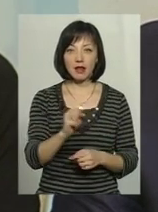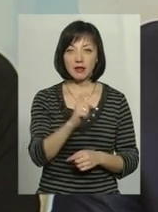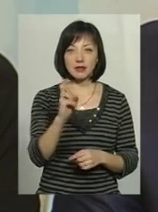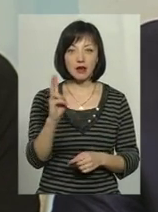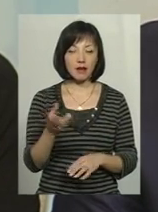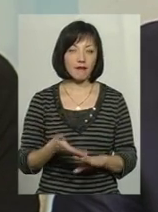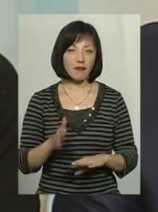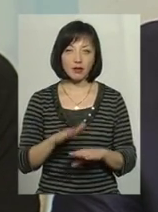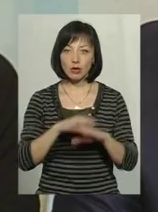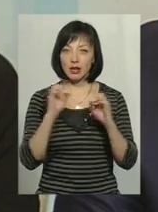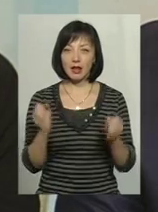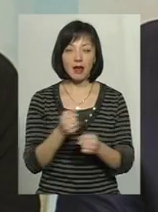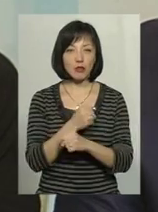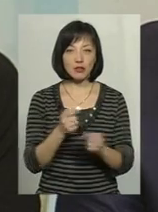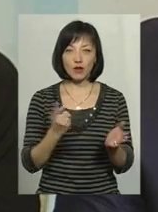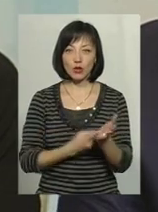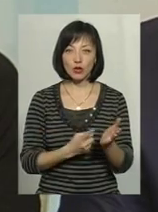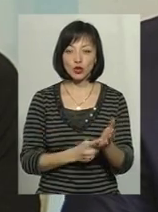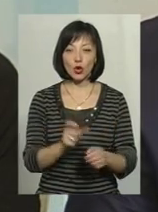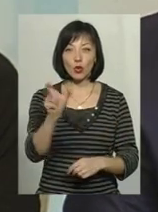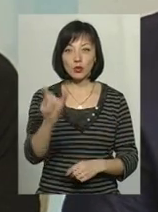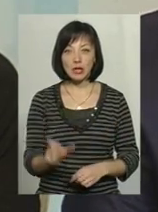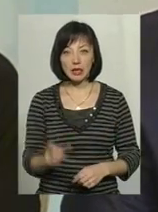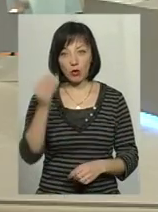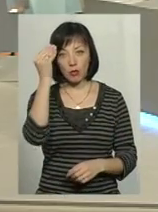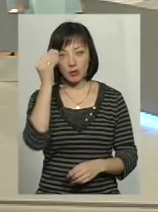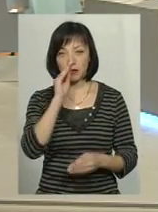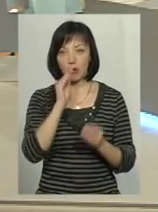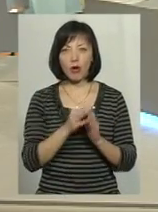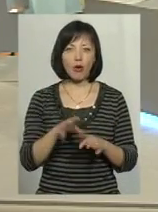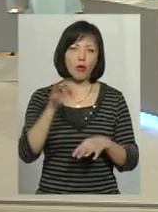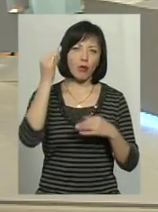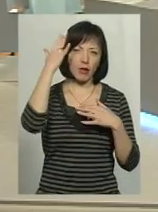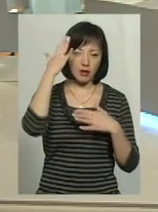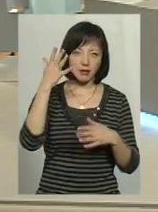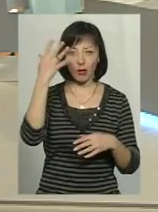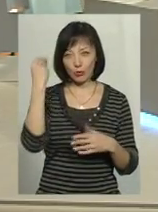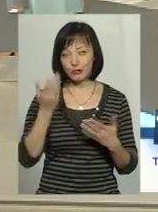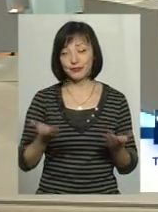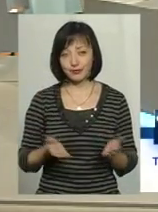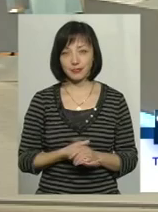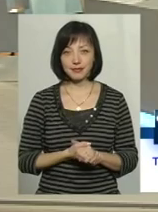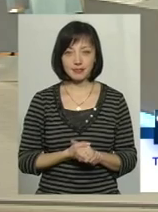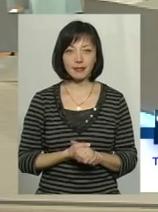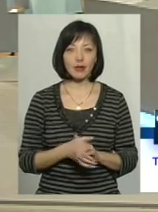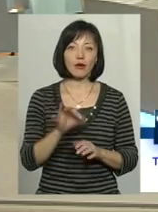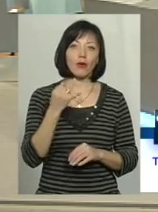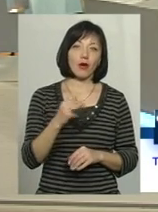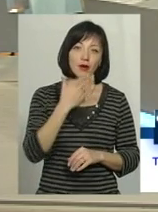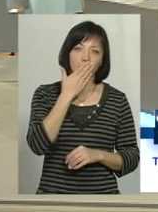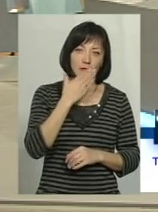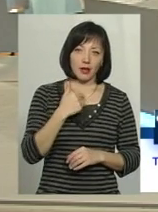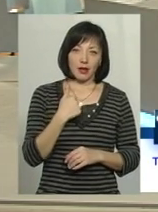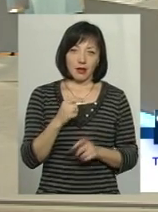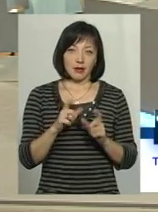важко, ну, майже нереально доказати, що людина умисно щось приховала, чи... Ой, я забув. Ой, я забув. Ну, тобто, от... Ой, я не зверну увагу,